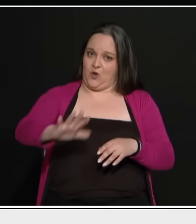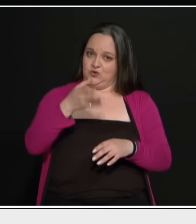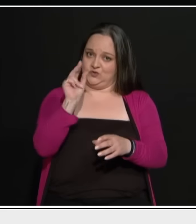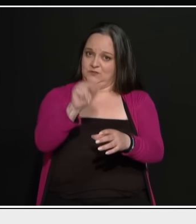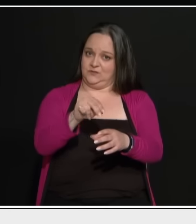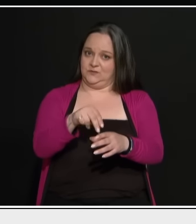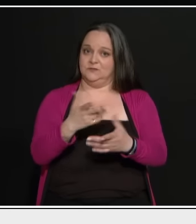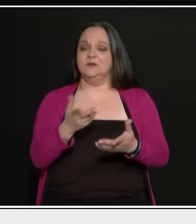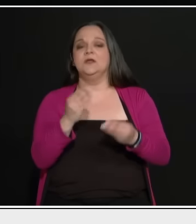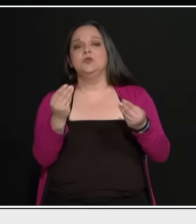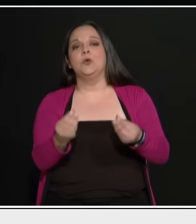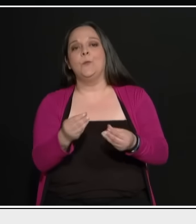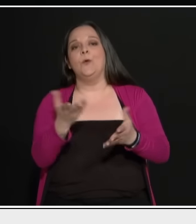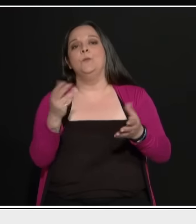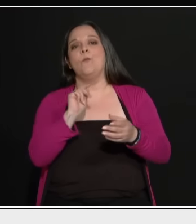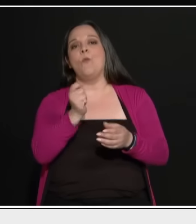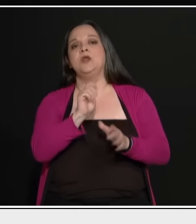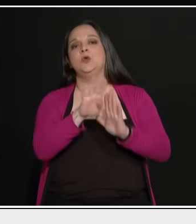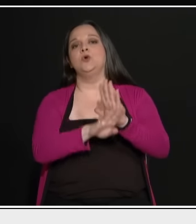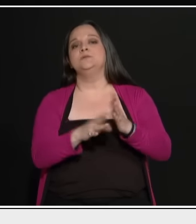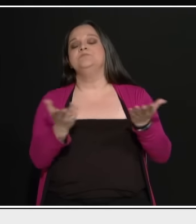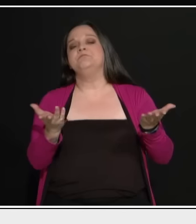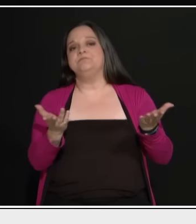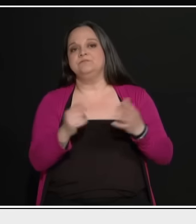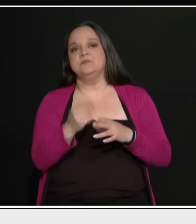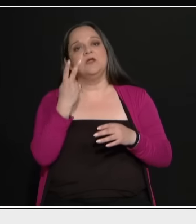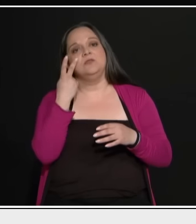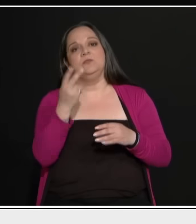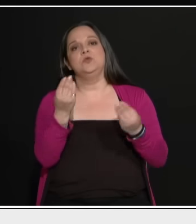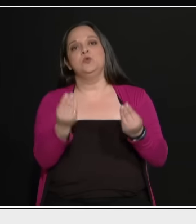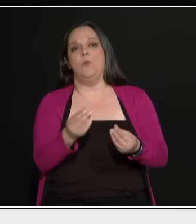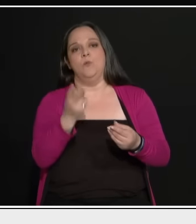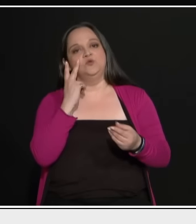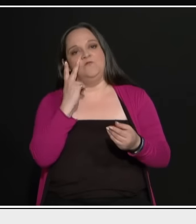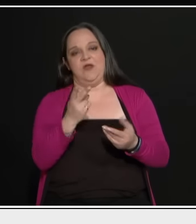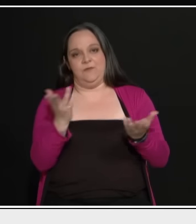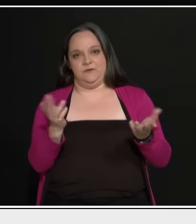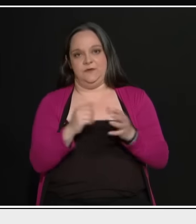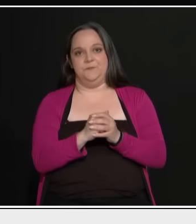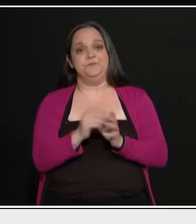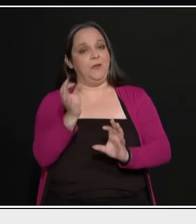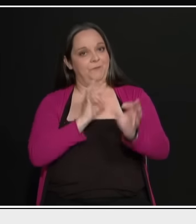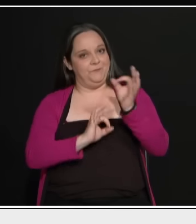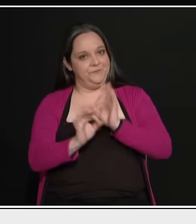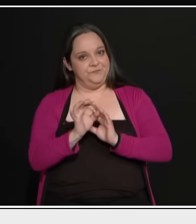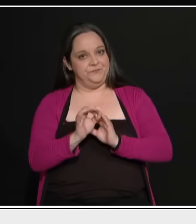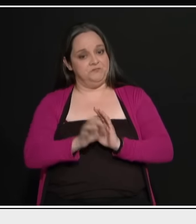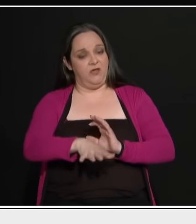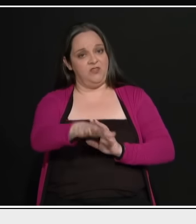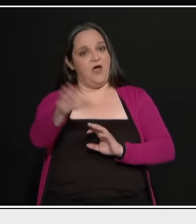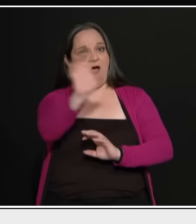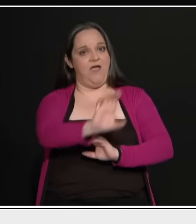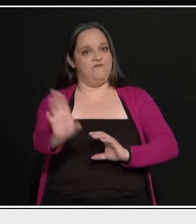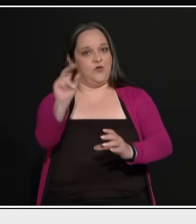δουλεύει το πολιτικό σύστημα. Λέτε και το λέτε με το δικό σας τρόπο που το ξέρουμε. Πείτε μου τώρα κάτι. Έχουμε ευρωεκλογές